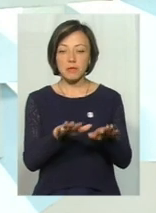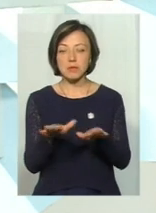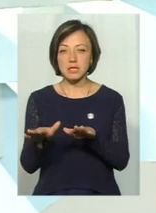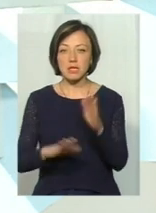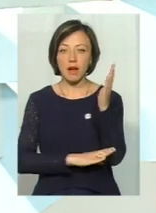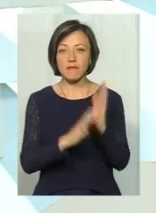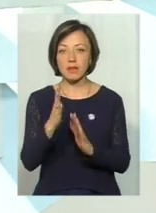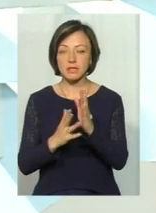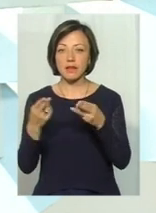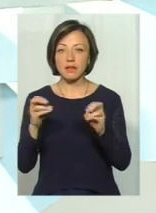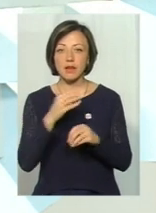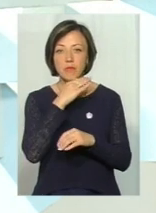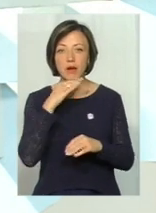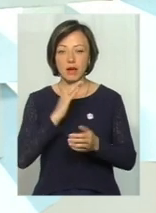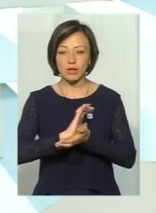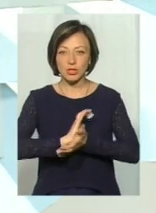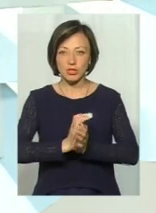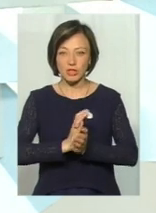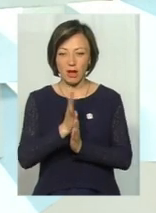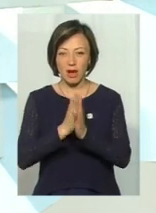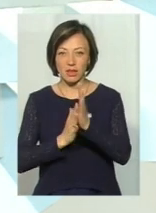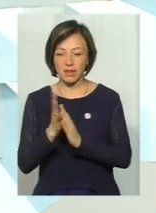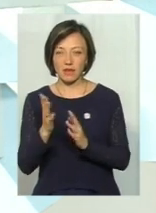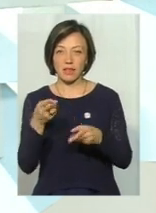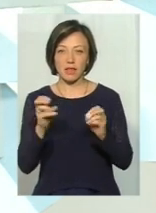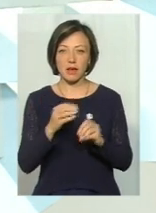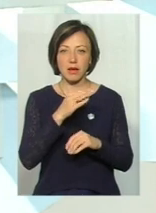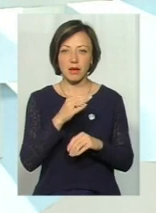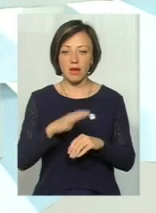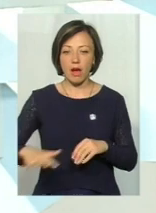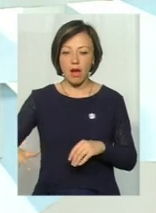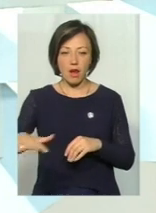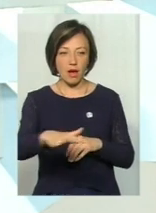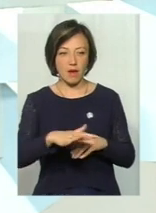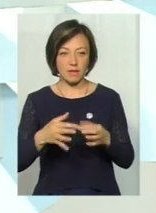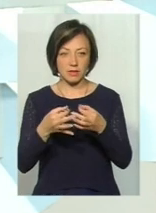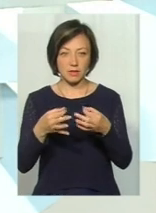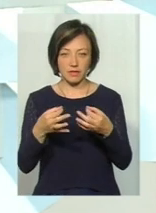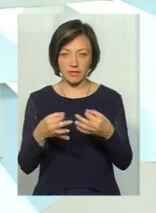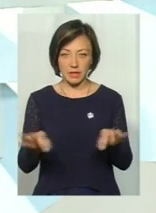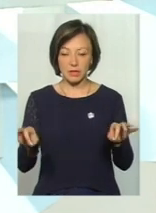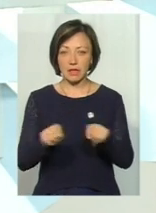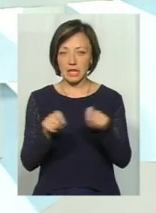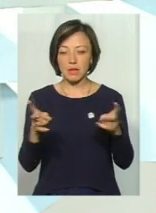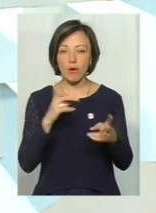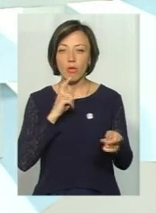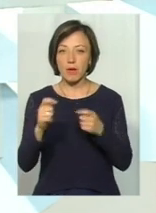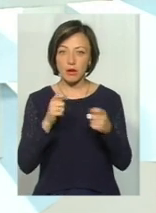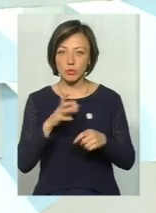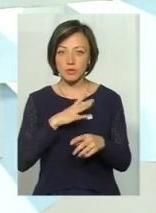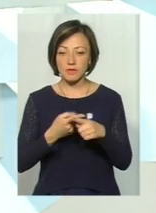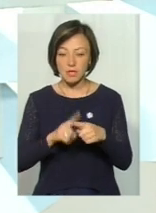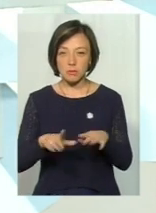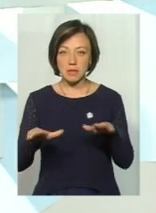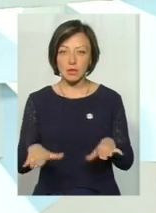лісі, де багато чагарників, де галявини, треба бути дуже обережним, тому, що в цих